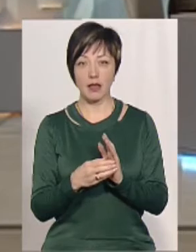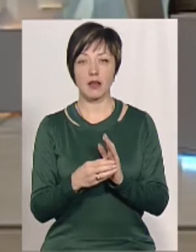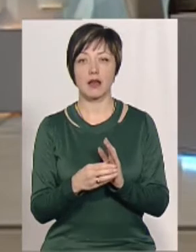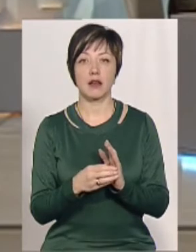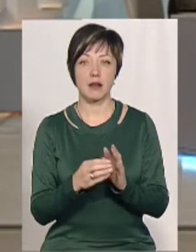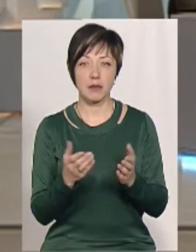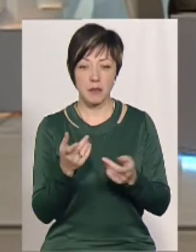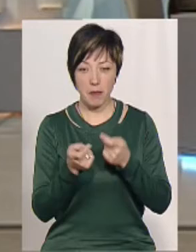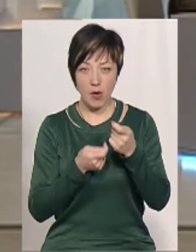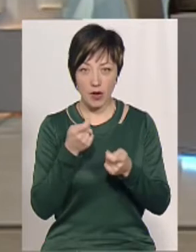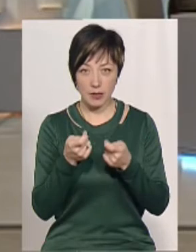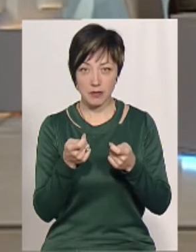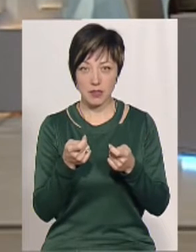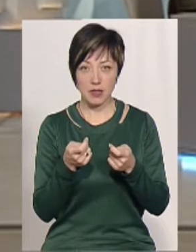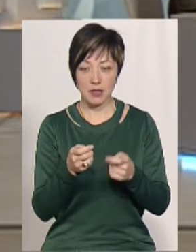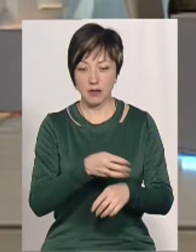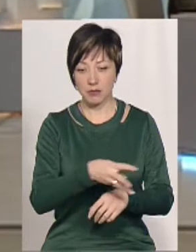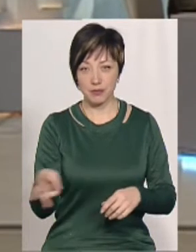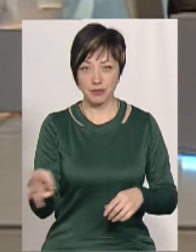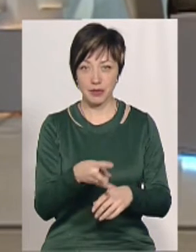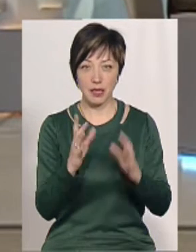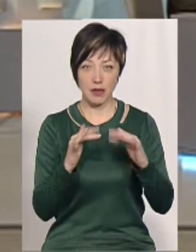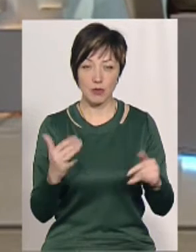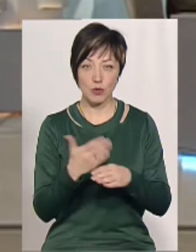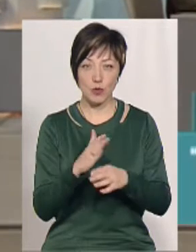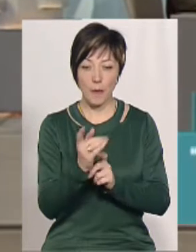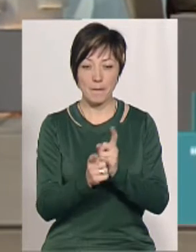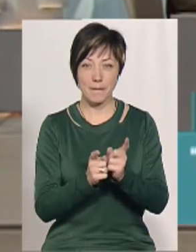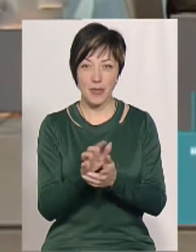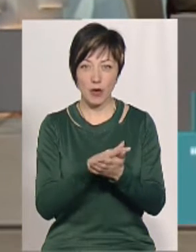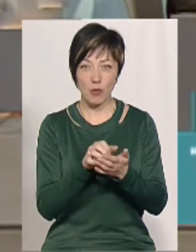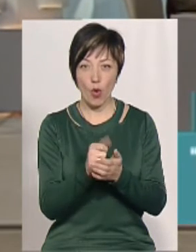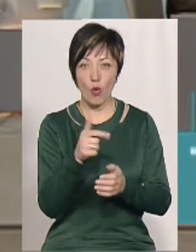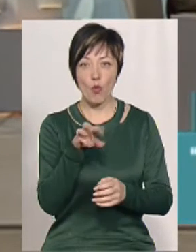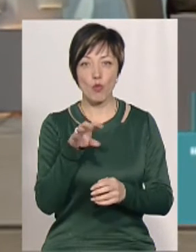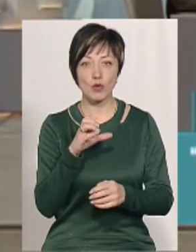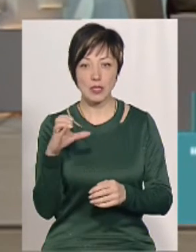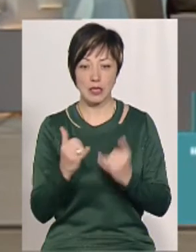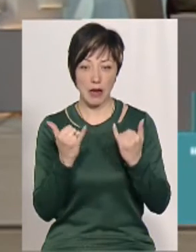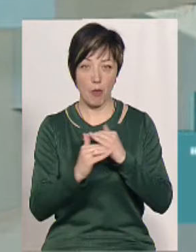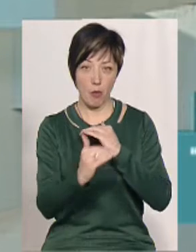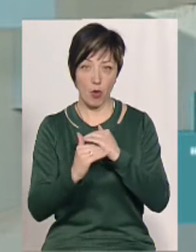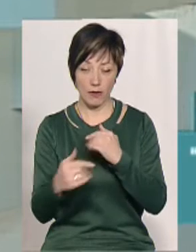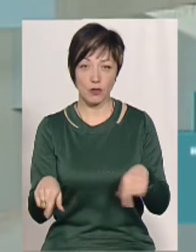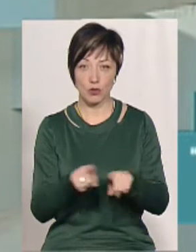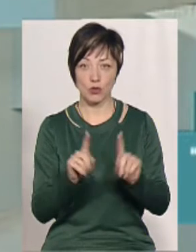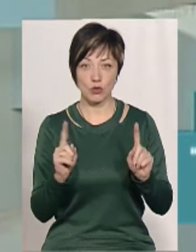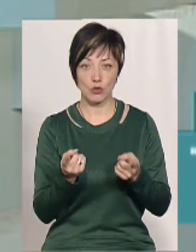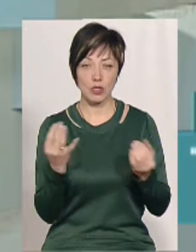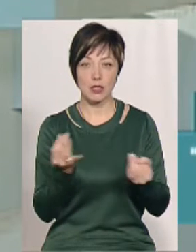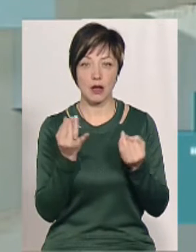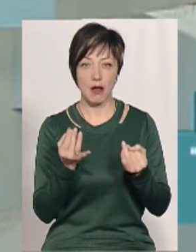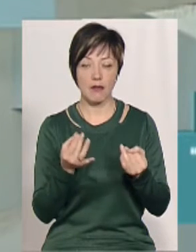мікроорганізми, які збризкають ці ялинки, вони потихеньку перегнивають і робиться оцей гумус на поля. Тобто, теж дуже